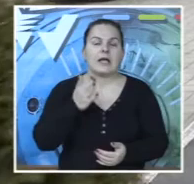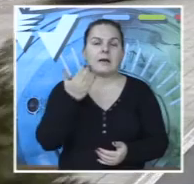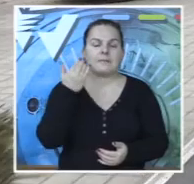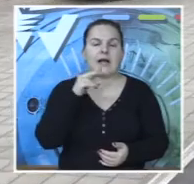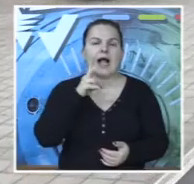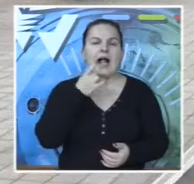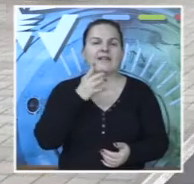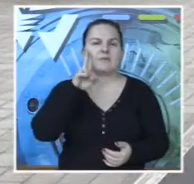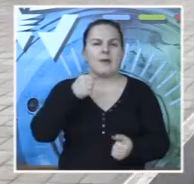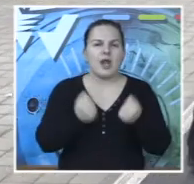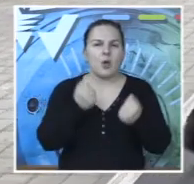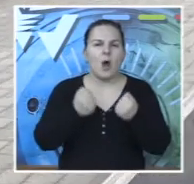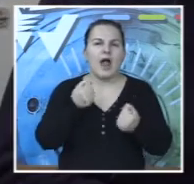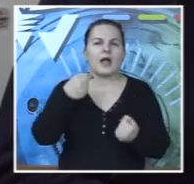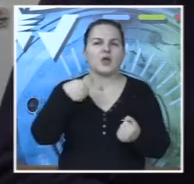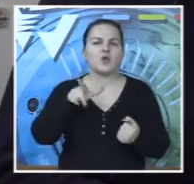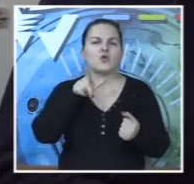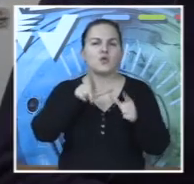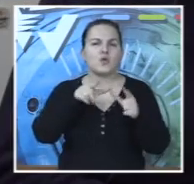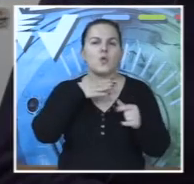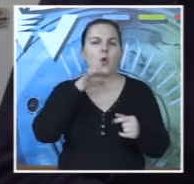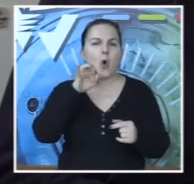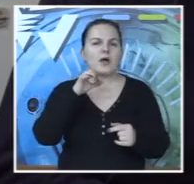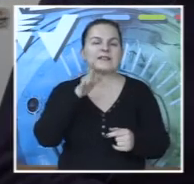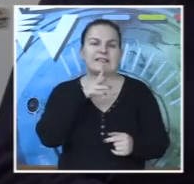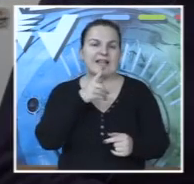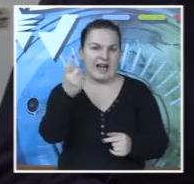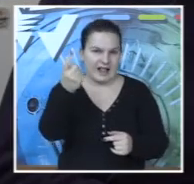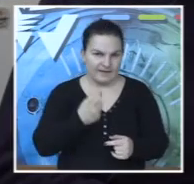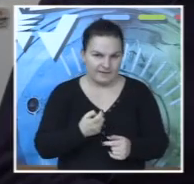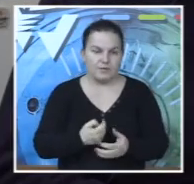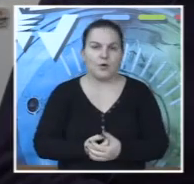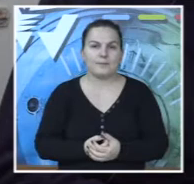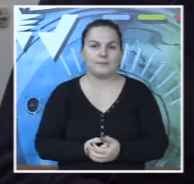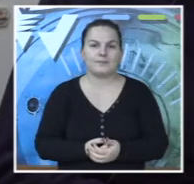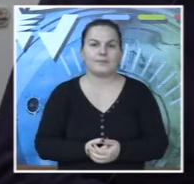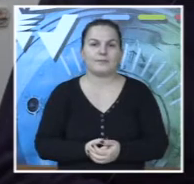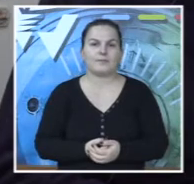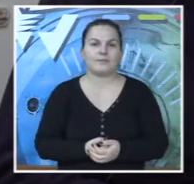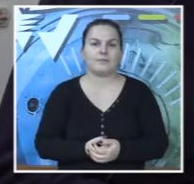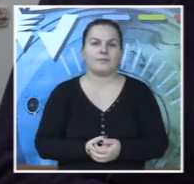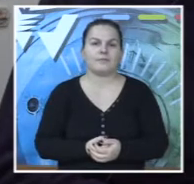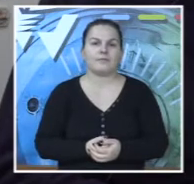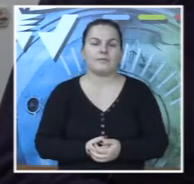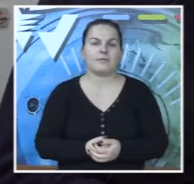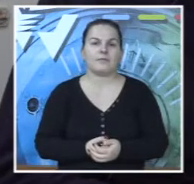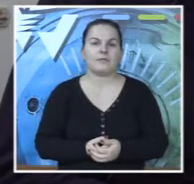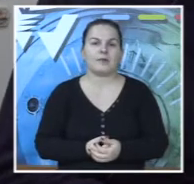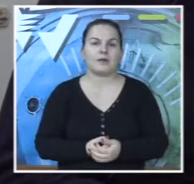Poču smo mi imali juga koji je bio sada 30 godina da ukos smo ga još iz Sarajeva, je bio je na